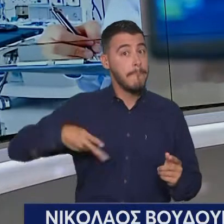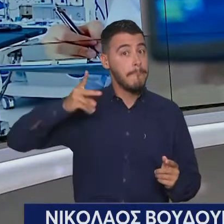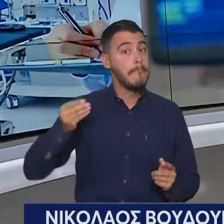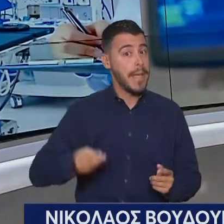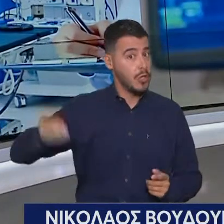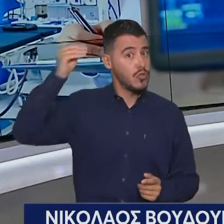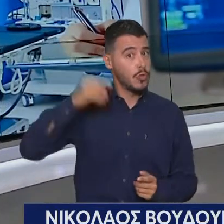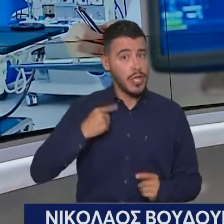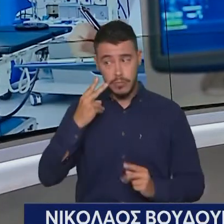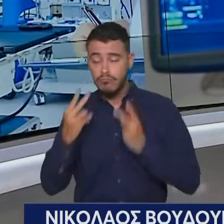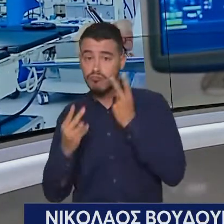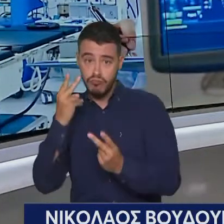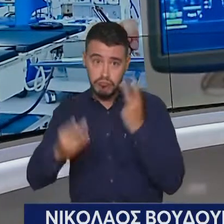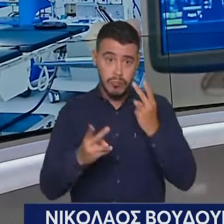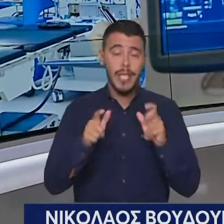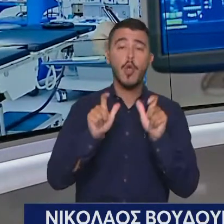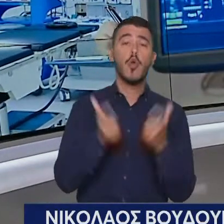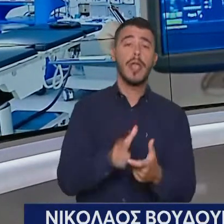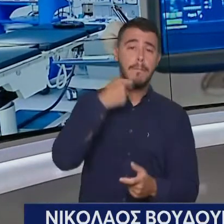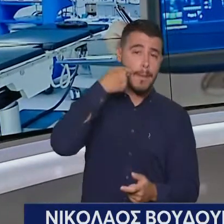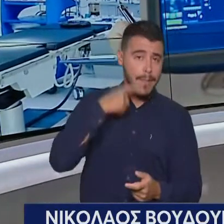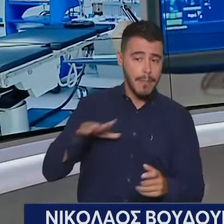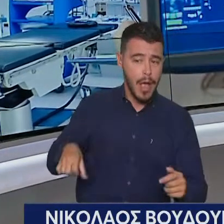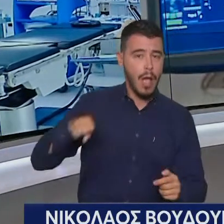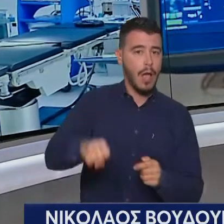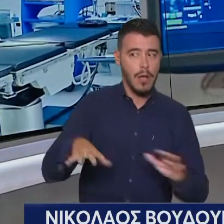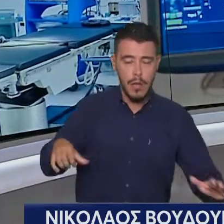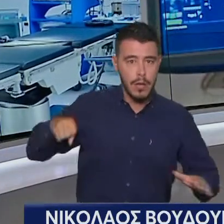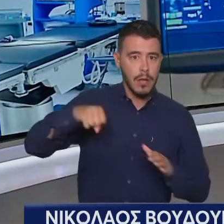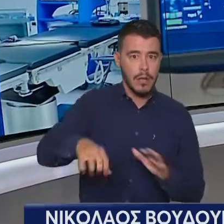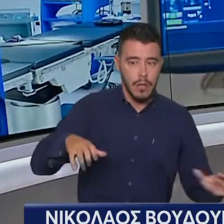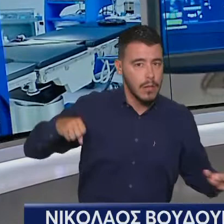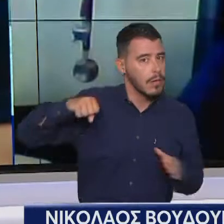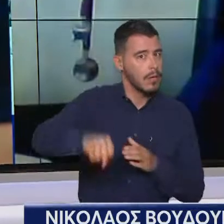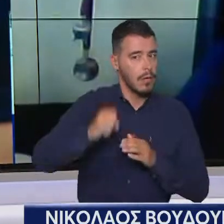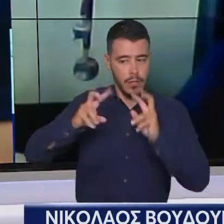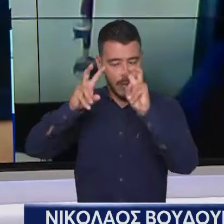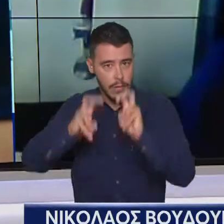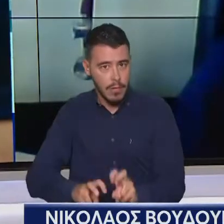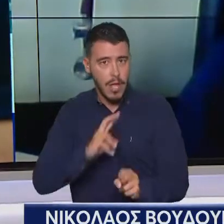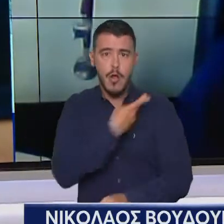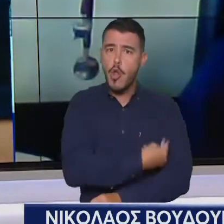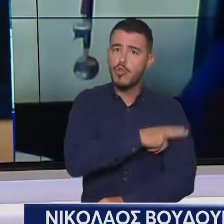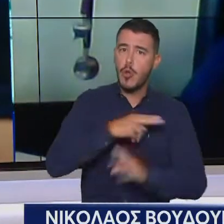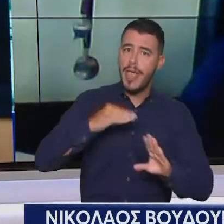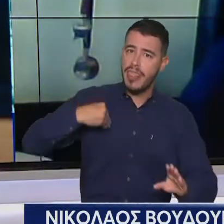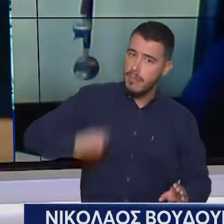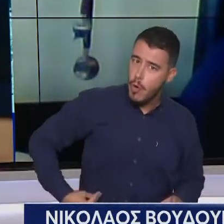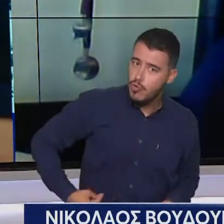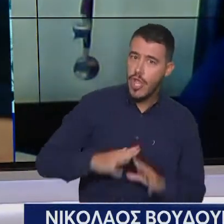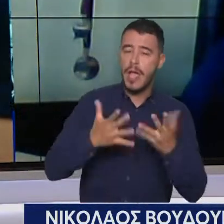Πάντα και μέσα από τα συστήματα υγείας, κρατικά ή δημόσια, οι